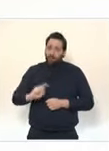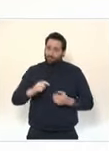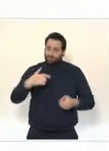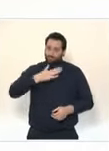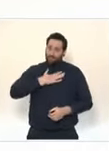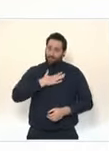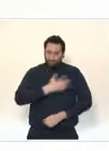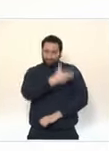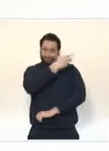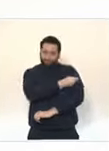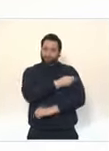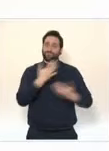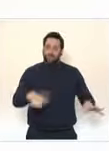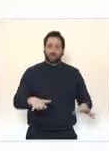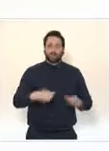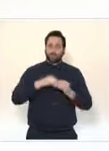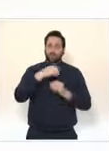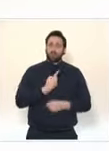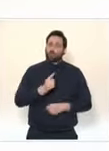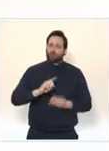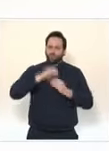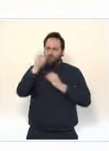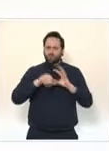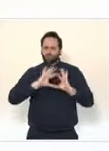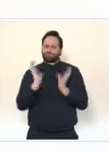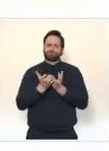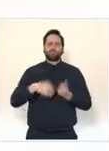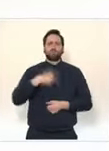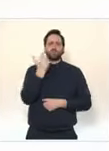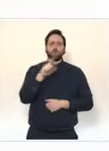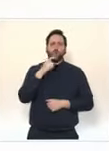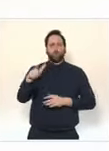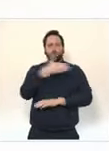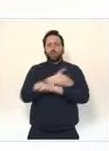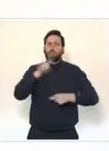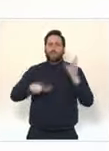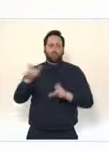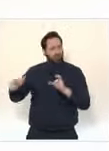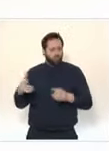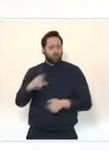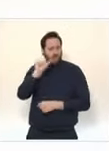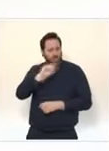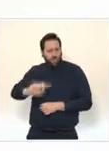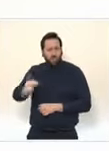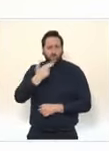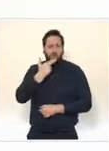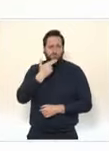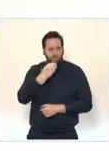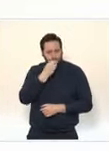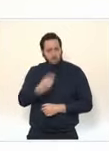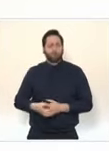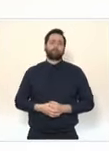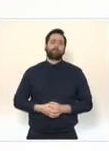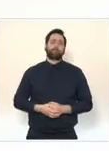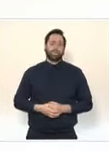dans le monde. J'invite chacune et chacun de ceux qui le peuvent à en faire d'eux-mêmes, car de notre capacité à étendre